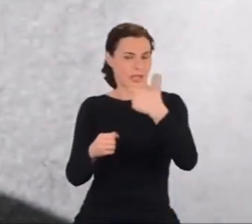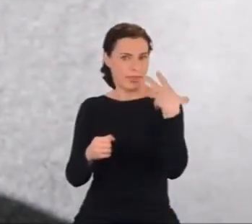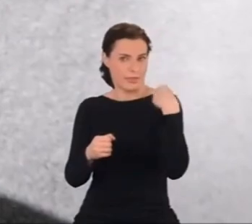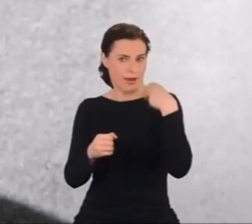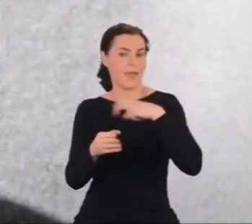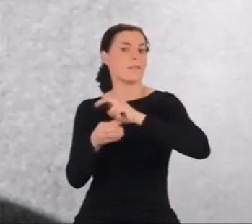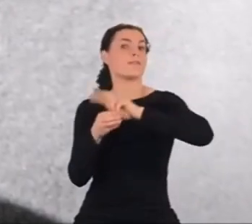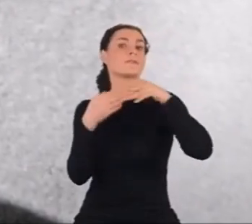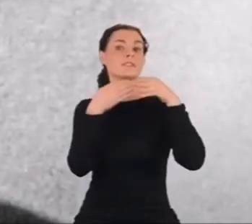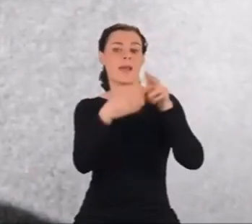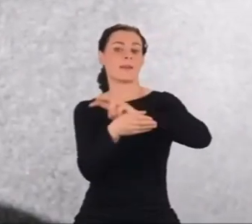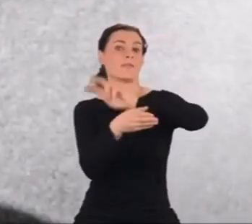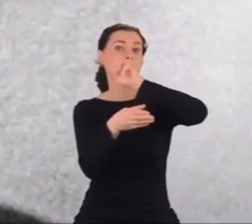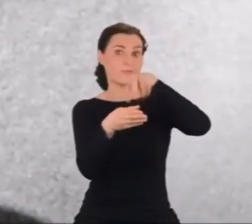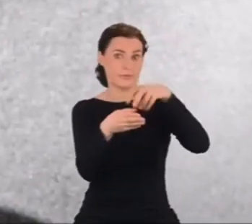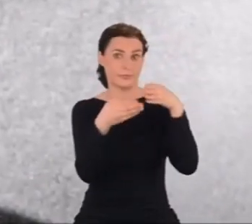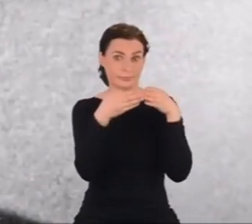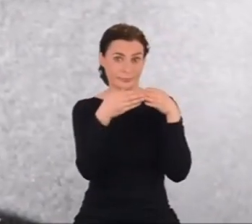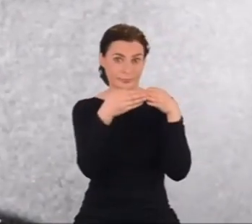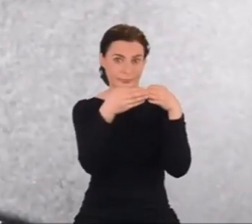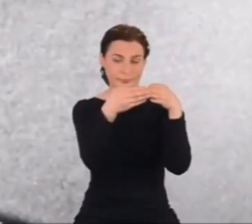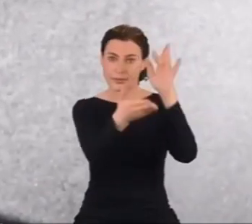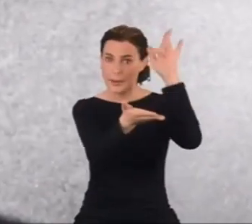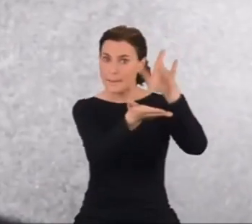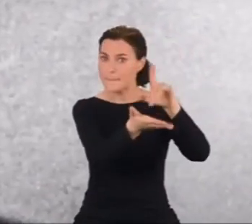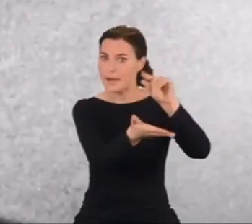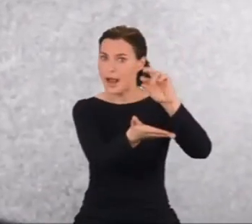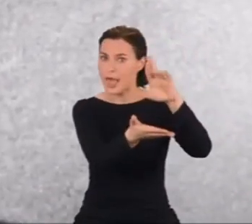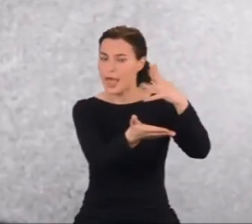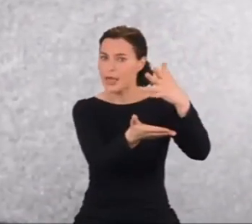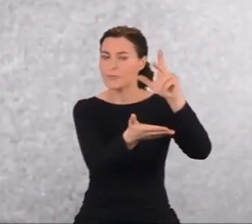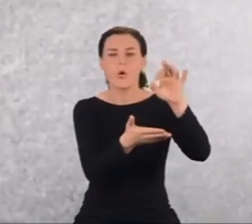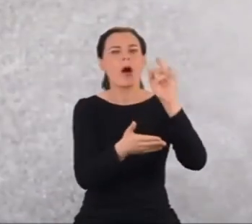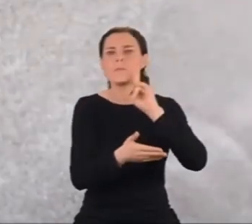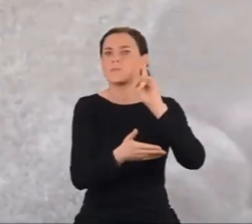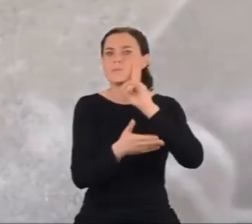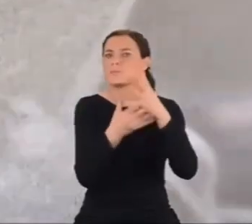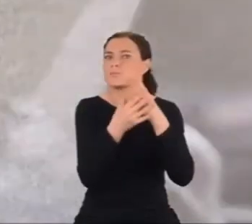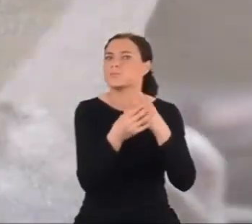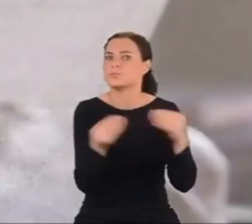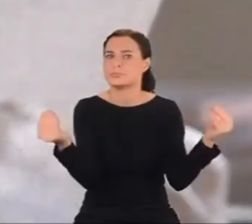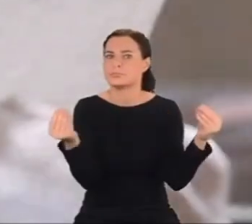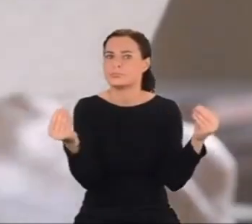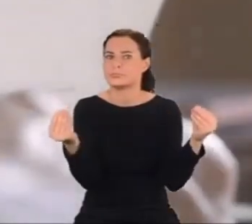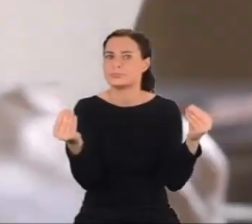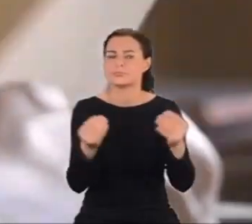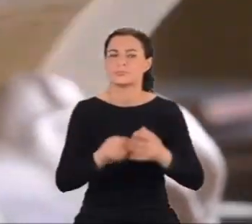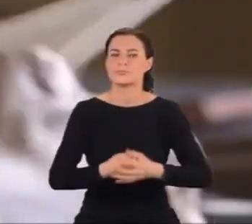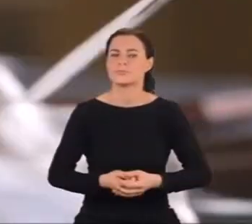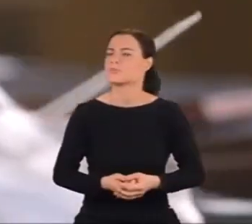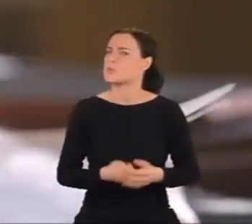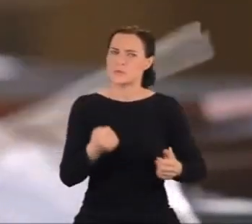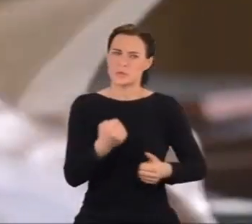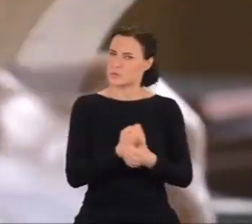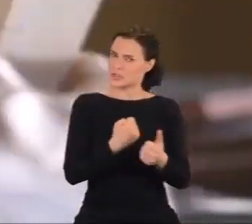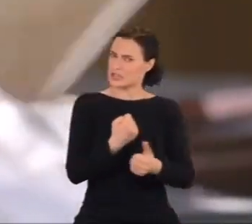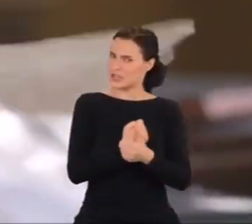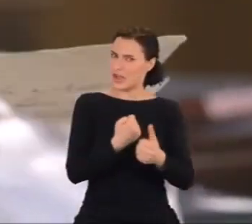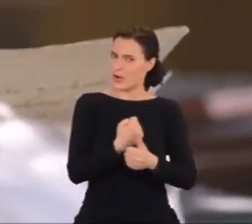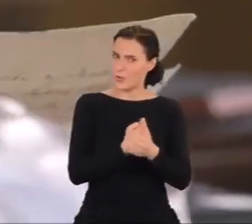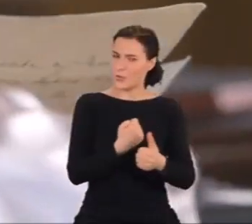statku do Palermo. I zniknął bez śladu. Co się stało?